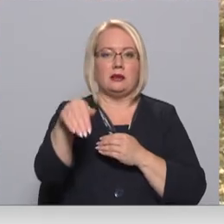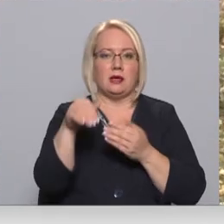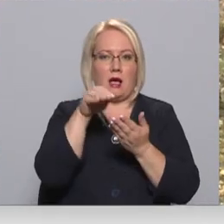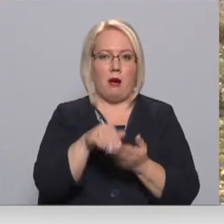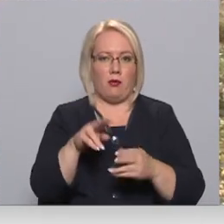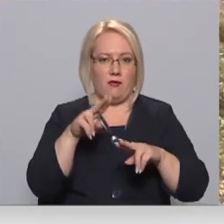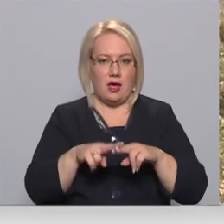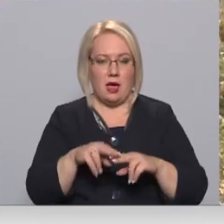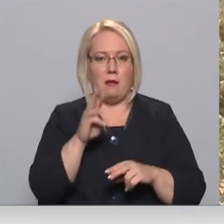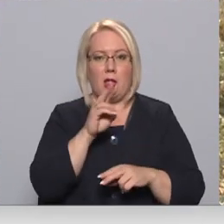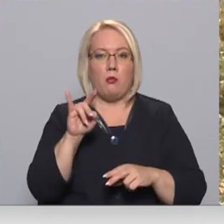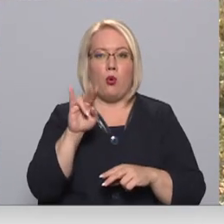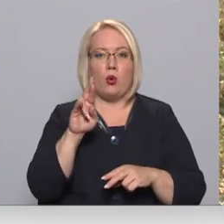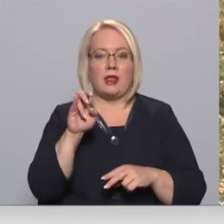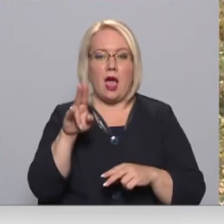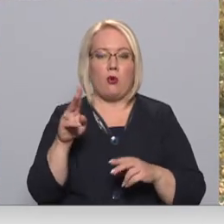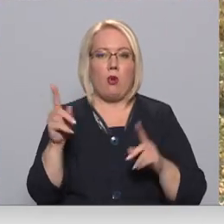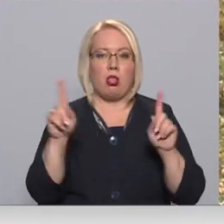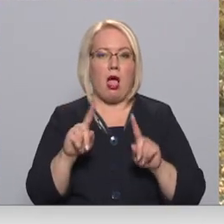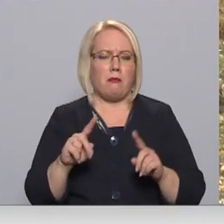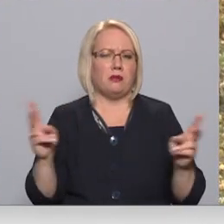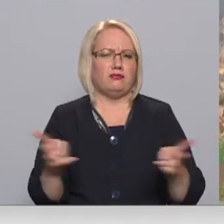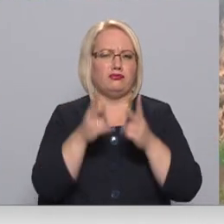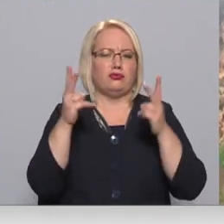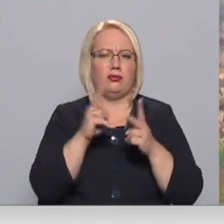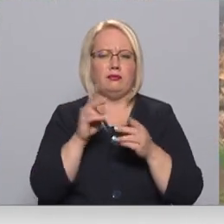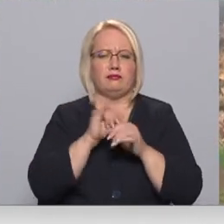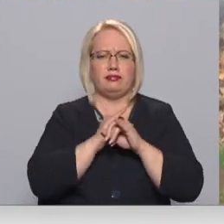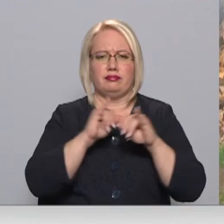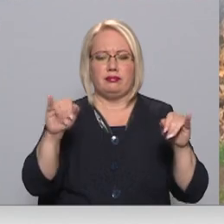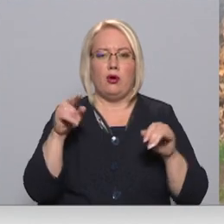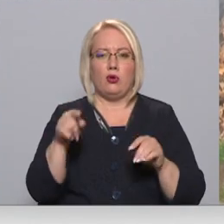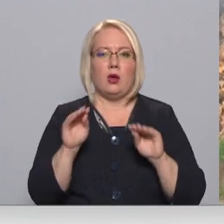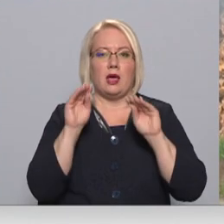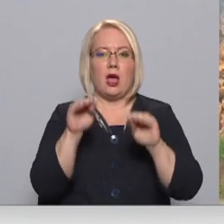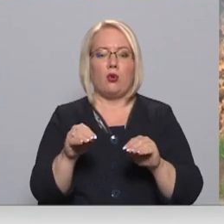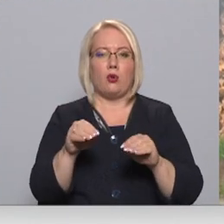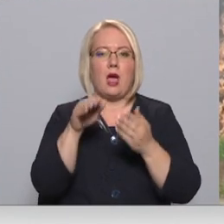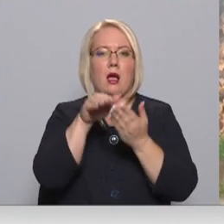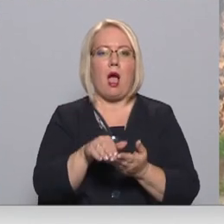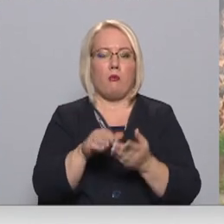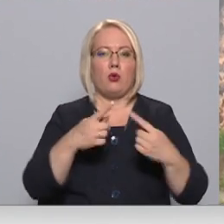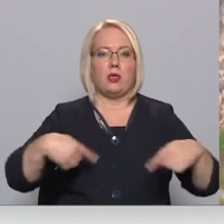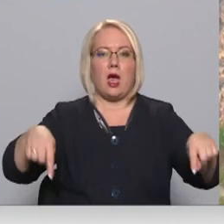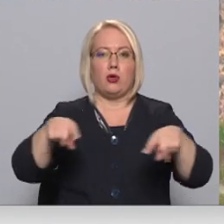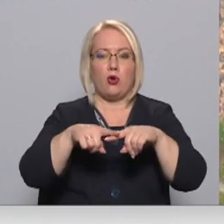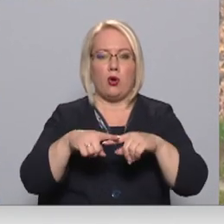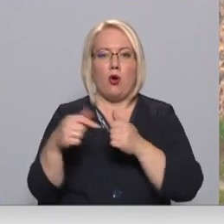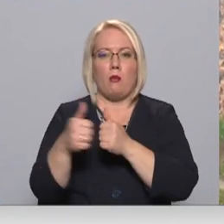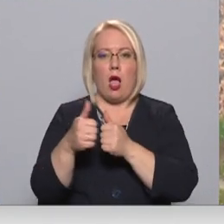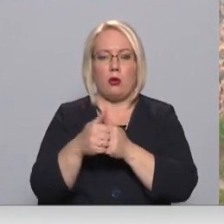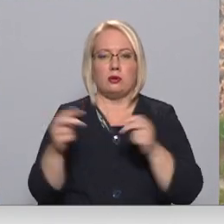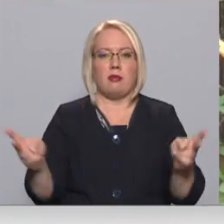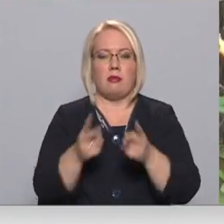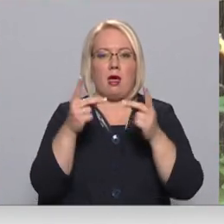tikmēr mūrnieku kapos lapas deg uz nebēdu. Lapu dedzināšanas vieta ierīkot kapsētas teritorijā, un tā ir līdzjās deg vēl viena